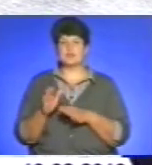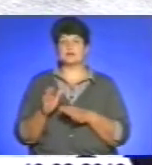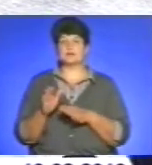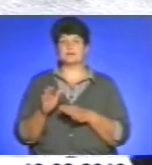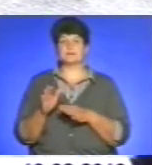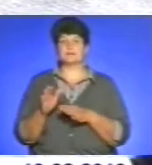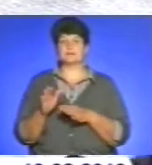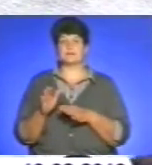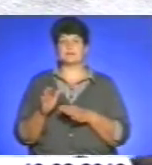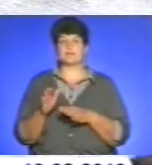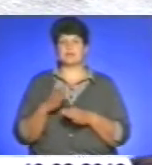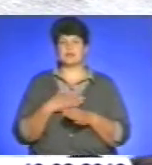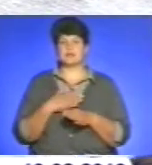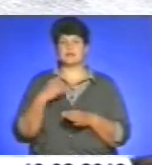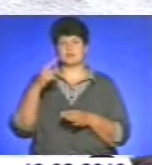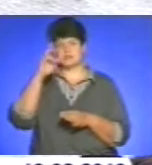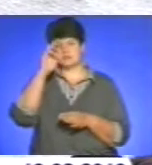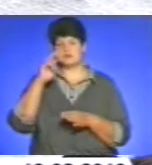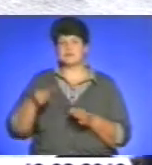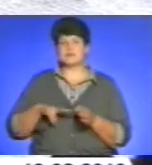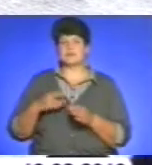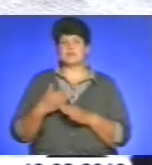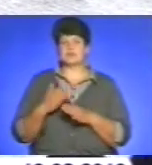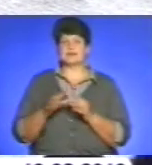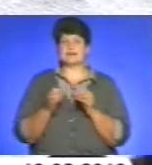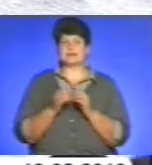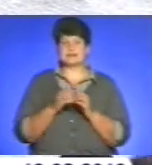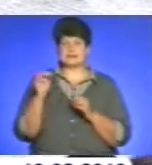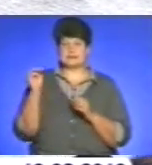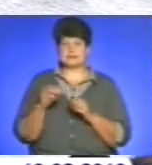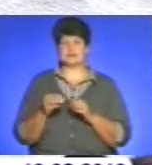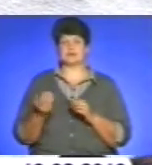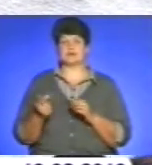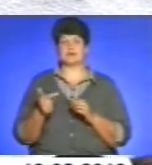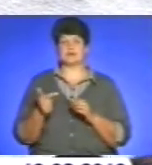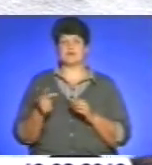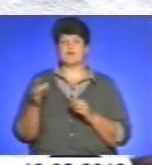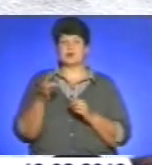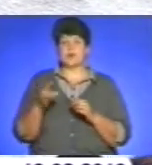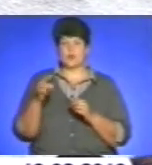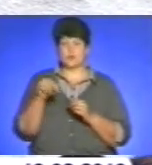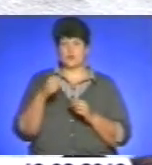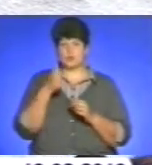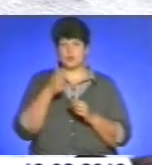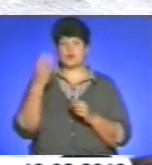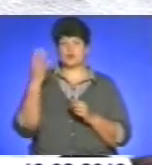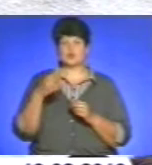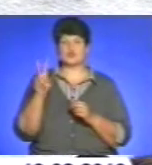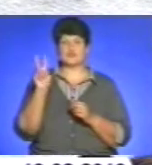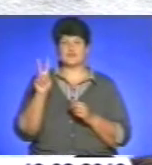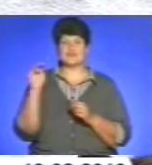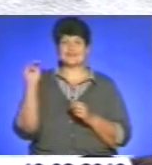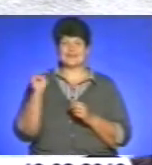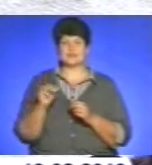Наша обласна адміністрація минулого року виділила 10 тисяч, а район на цього року 42 тисячі